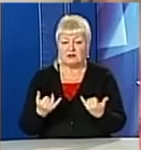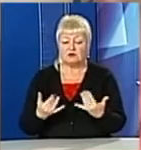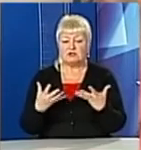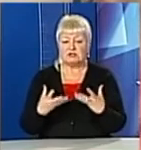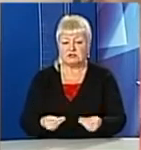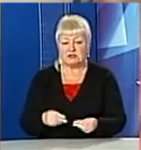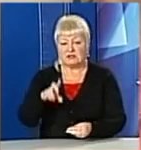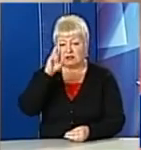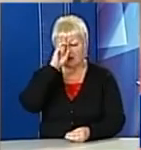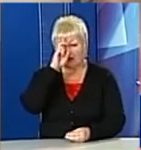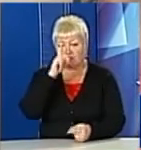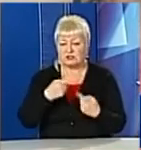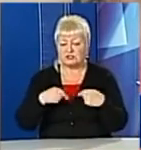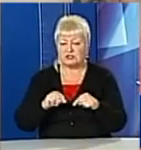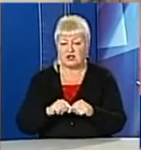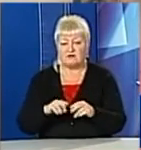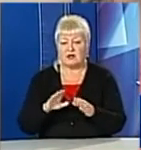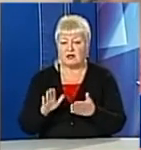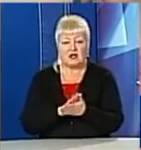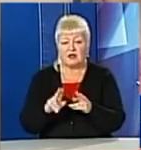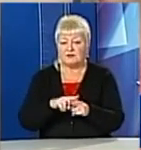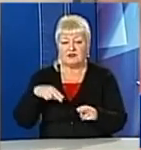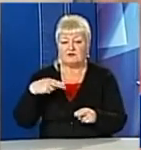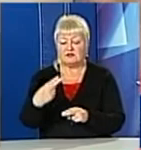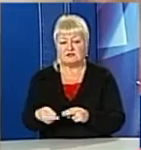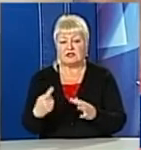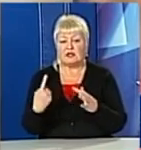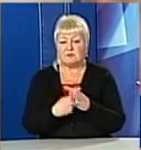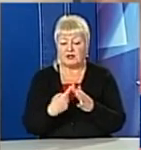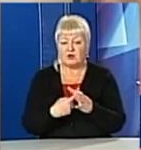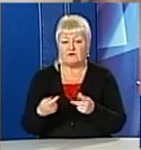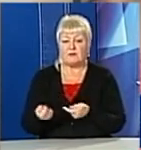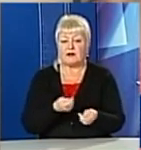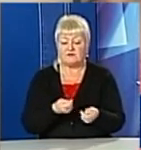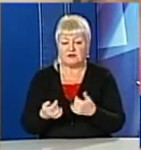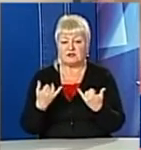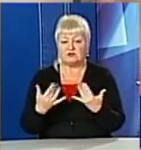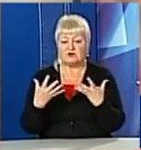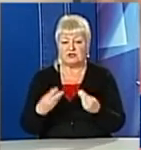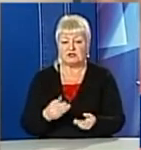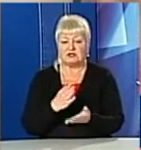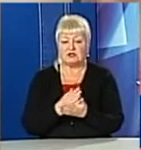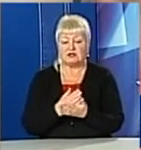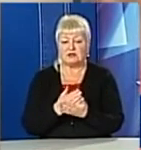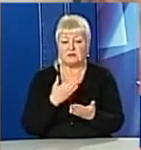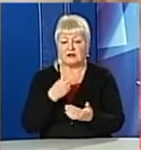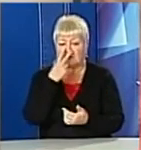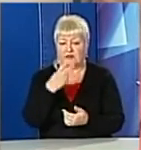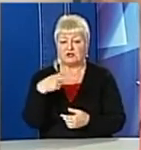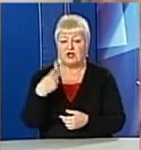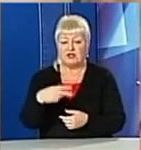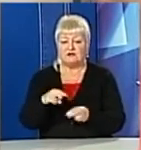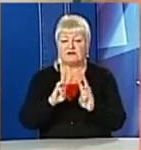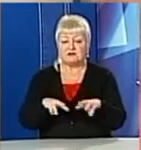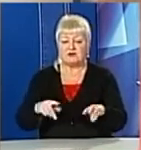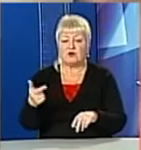держава не відшкодовує пільгові перевезення. І на сьогоднішній день передбачено 20 мільйонів гривень